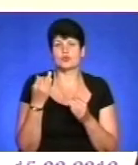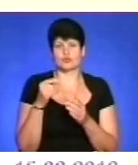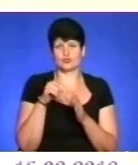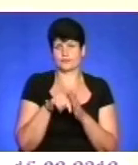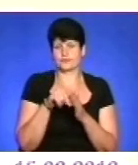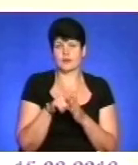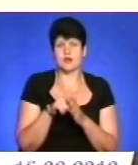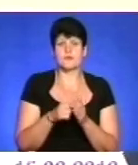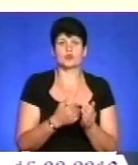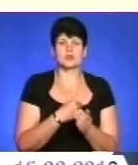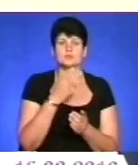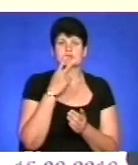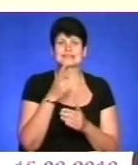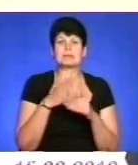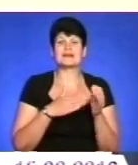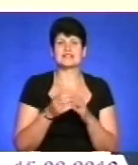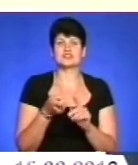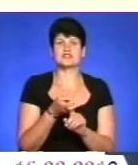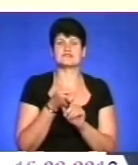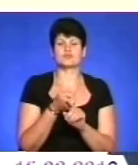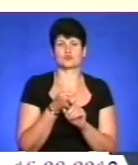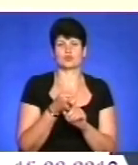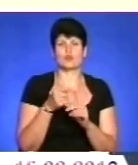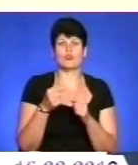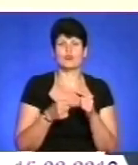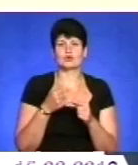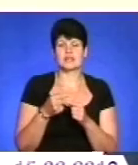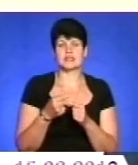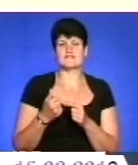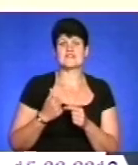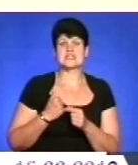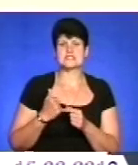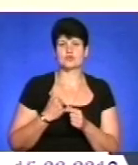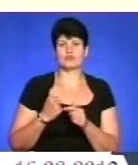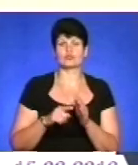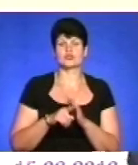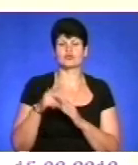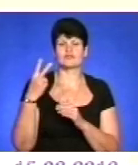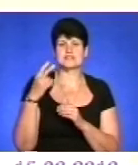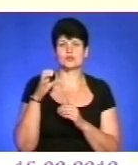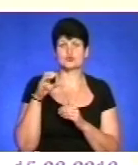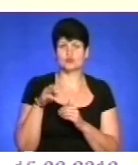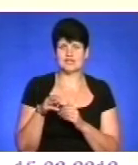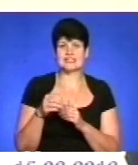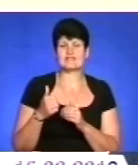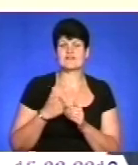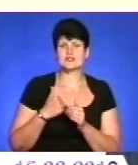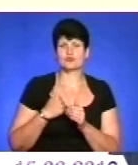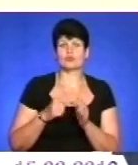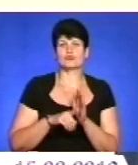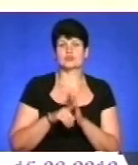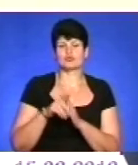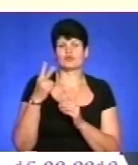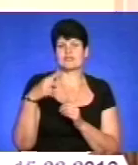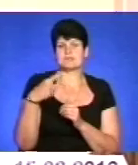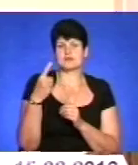але ми хотіли показати практичний зв'язок покоління військових початку 20-го століття і військових початку 21